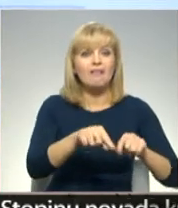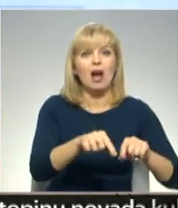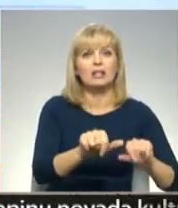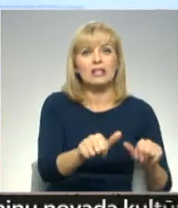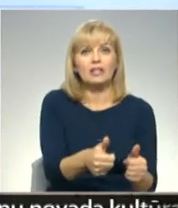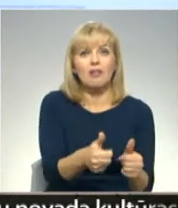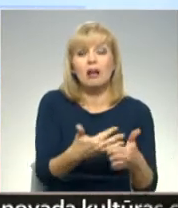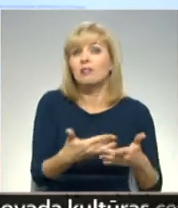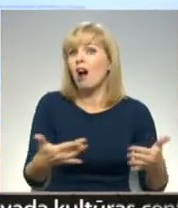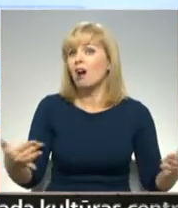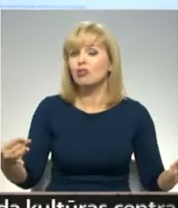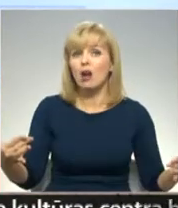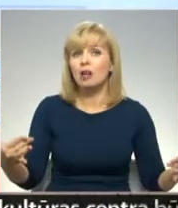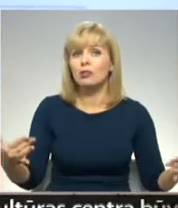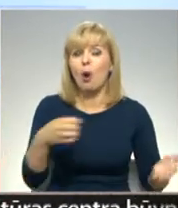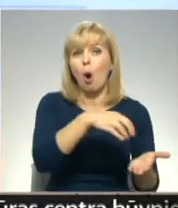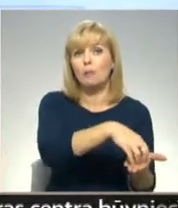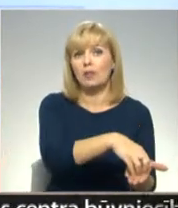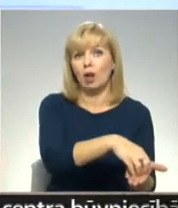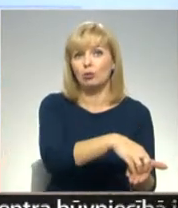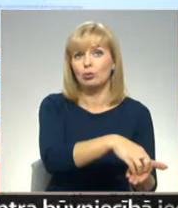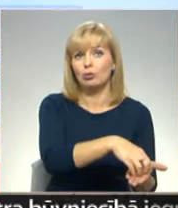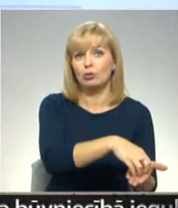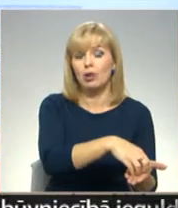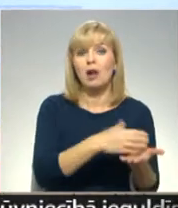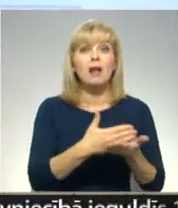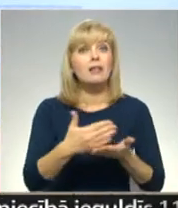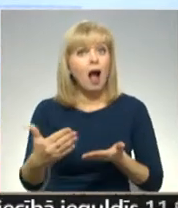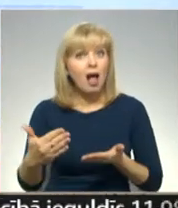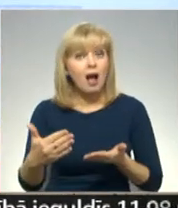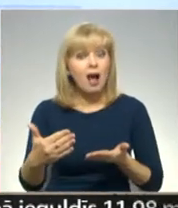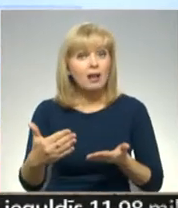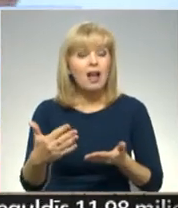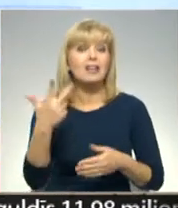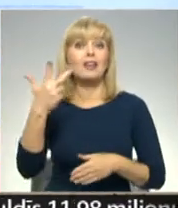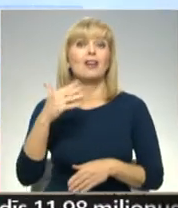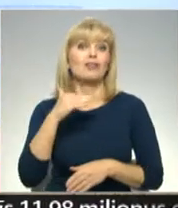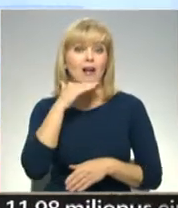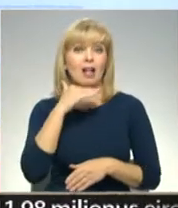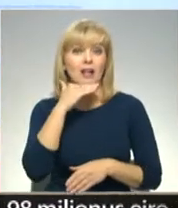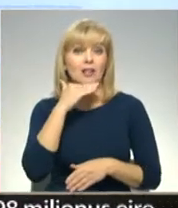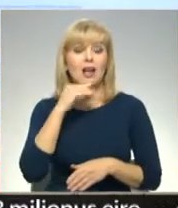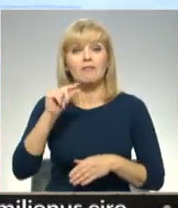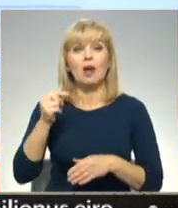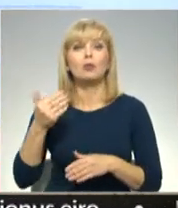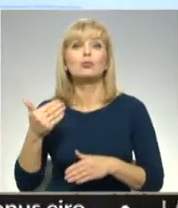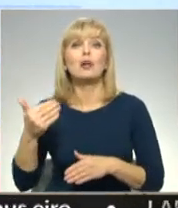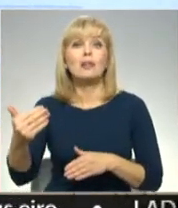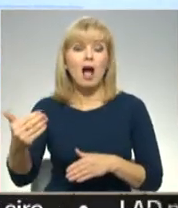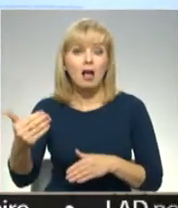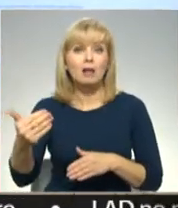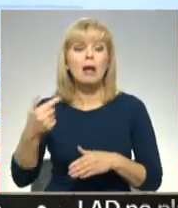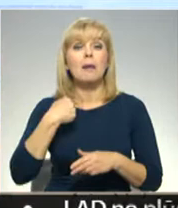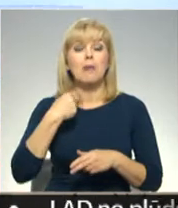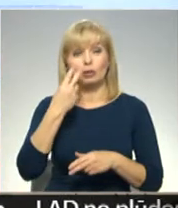ārkārtīgi daudz dažādus objektus. Tālāk, tātad trešajā klasē vai bišķiņ tālāk, tad mēs apkārt